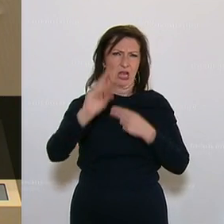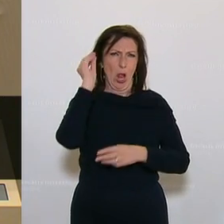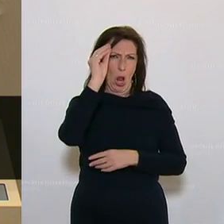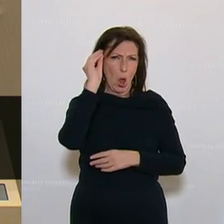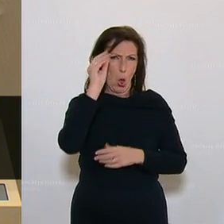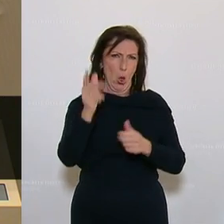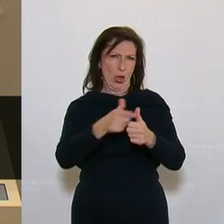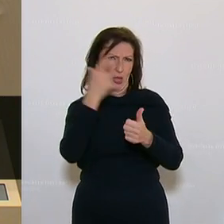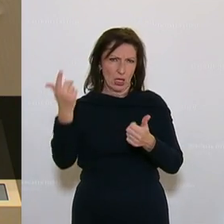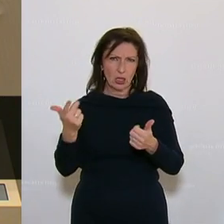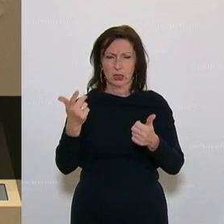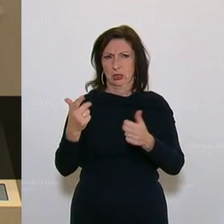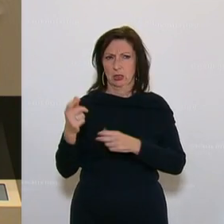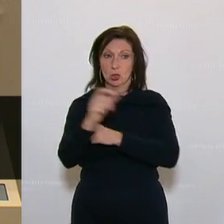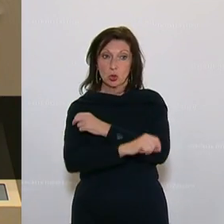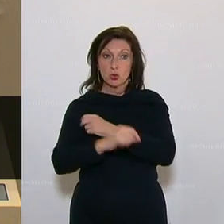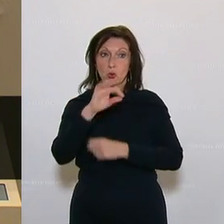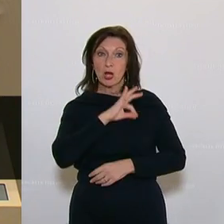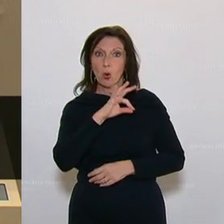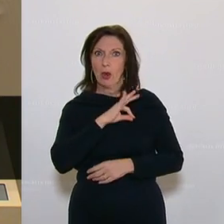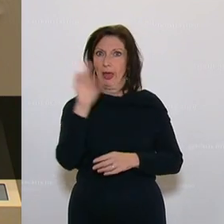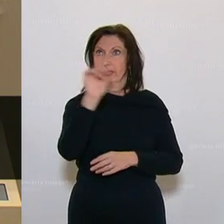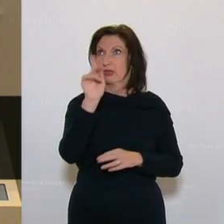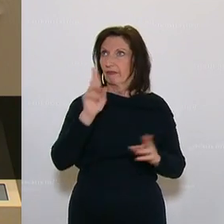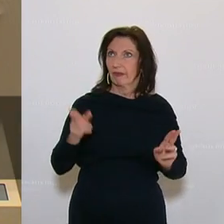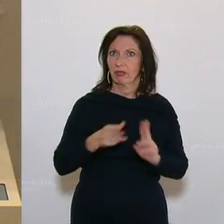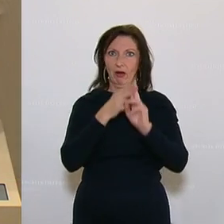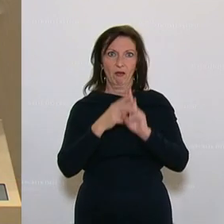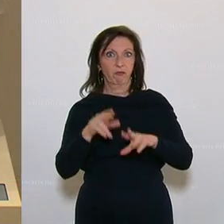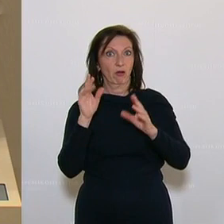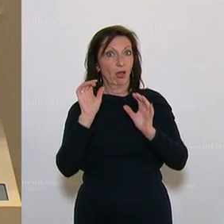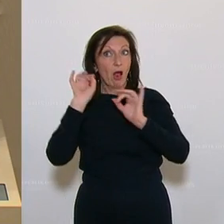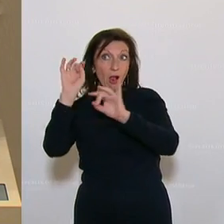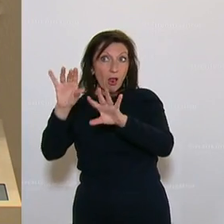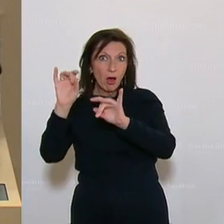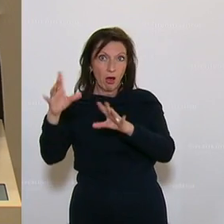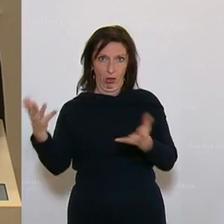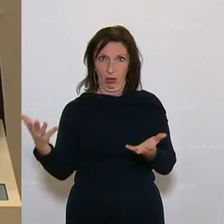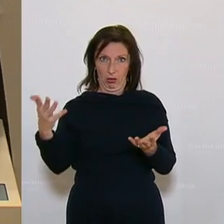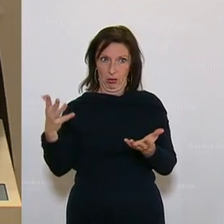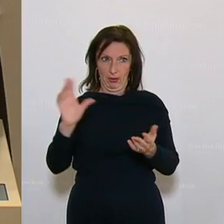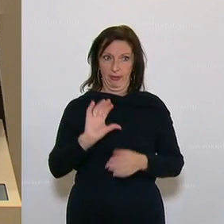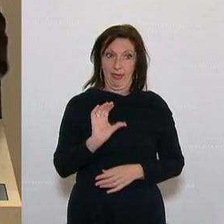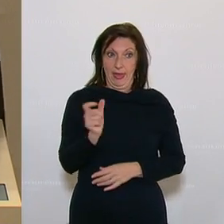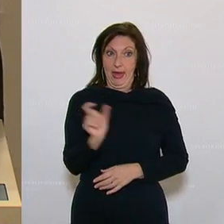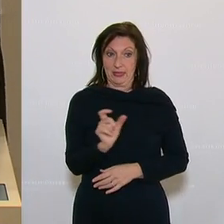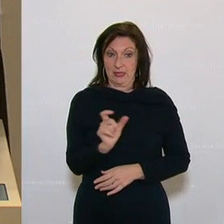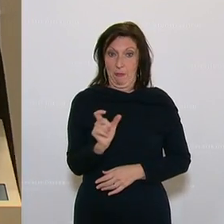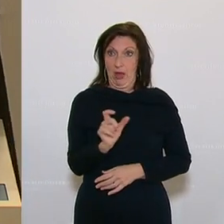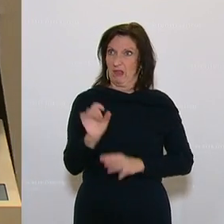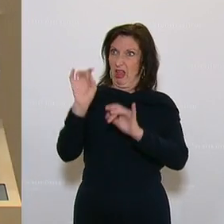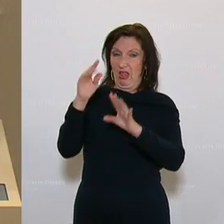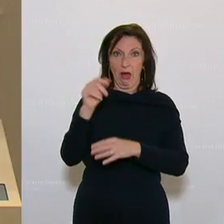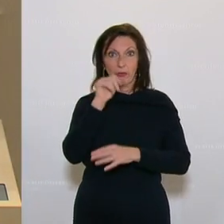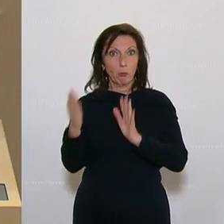zu nennen. Studiekolleginnen, die man nicht treffen kann. Lehrende, die man eigentlich als Erstsemestrige nur online